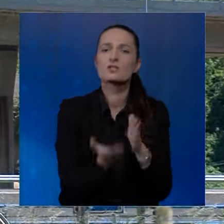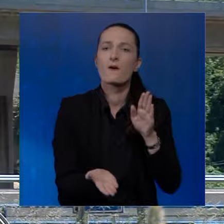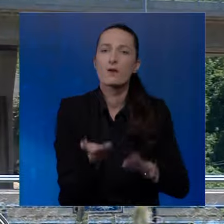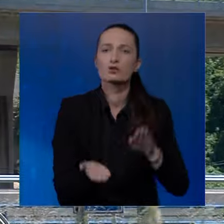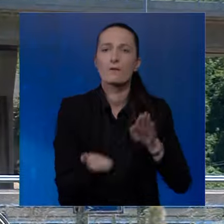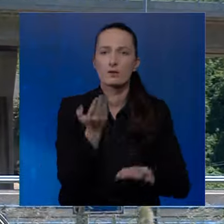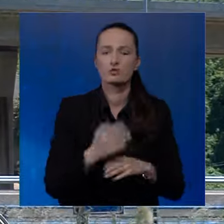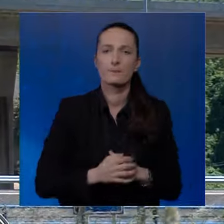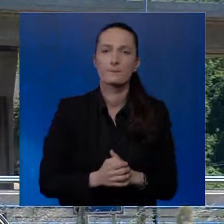će biti sve veće.